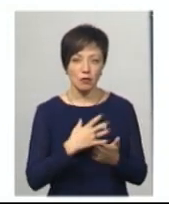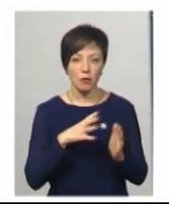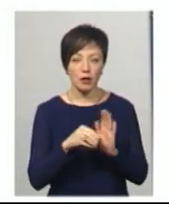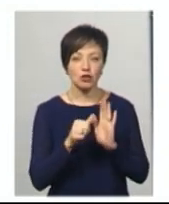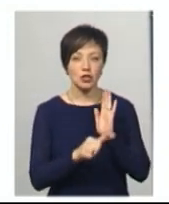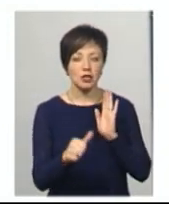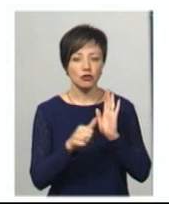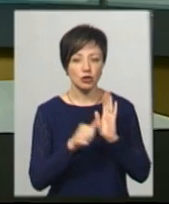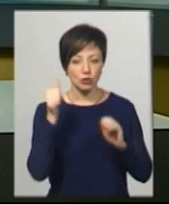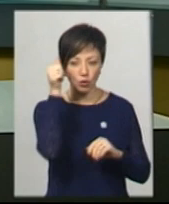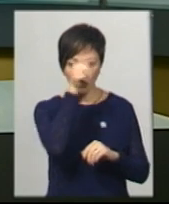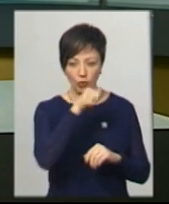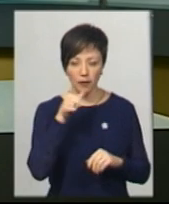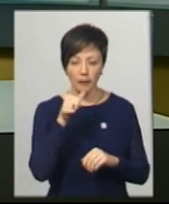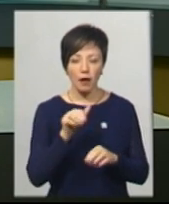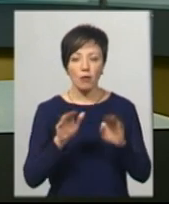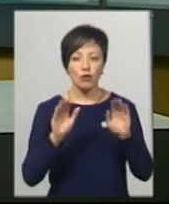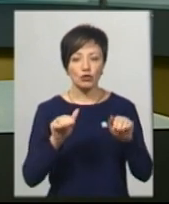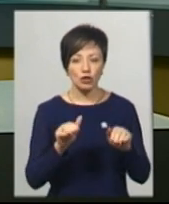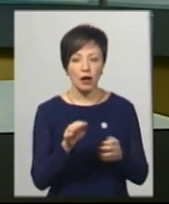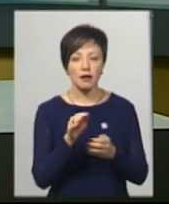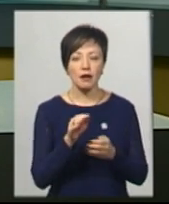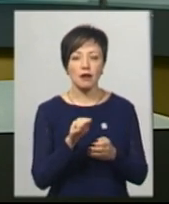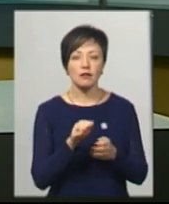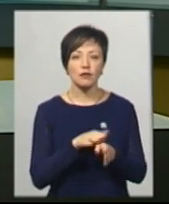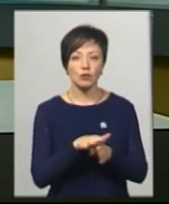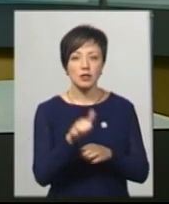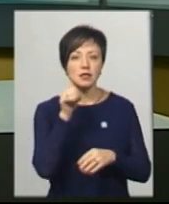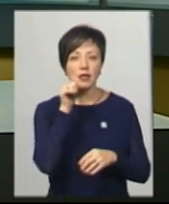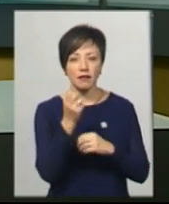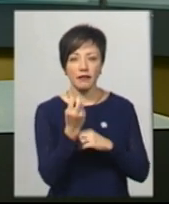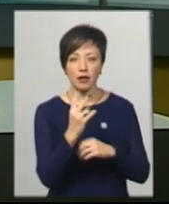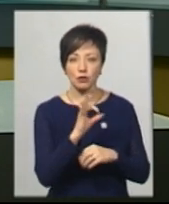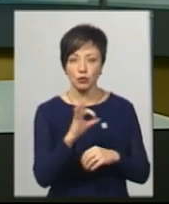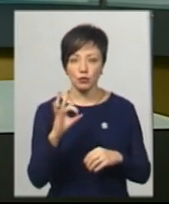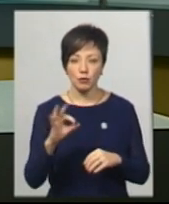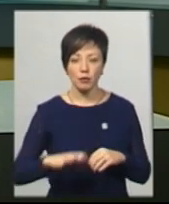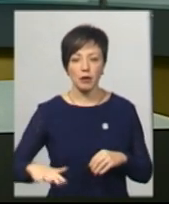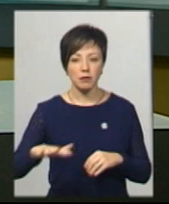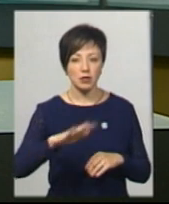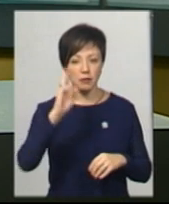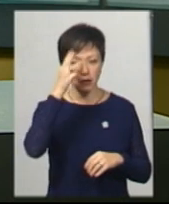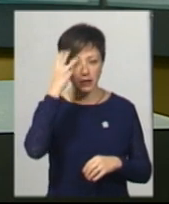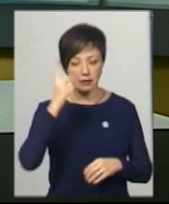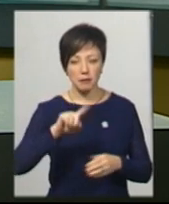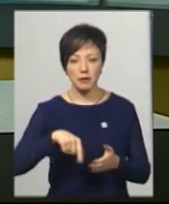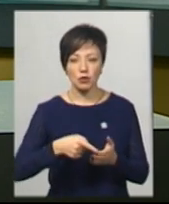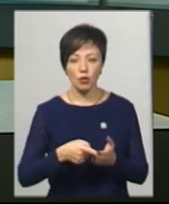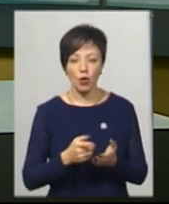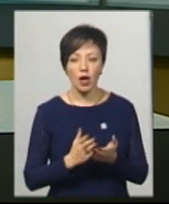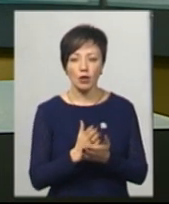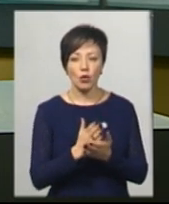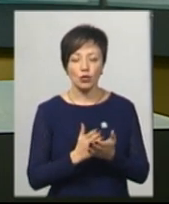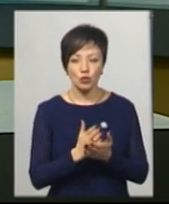66 років. Прощання з Володимиром Розгонюком відбудеться завтра в 12-й годині в приміщенні Хмельницької міської ритуальної